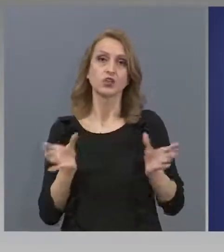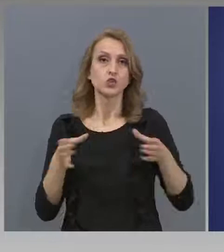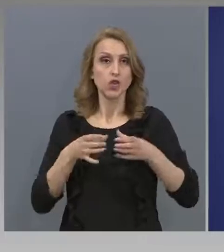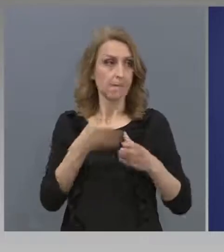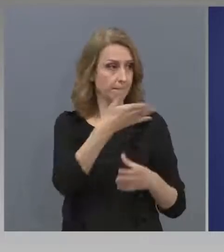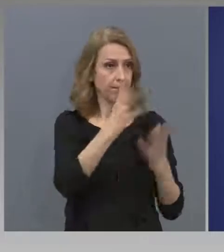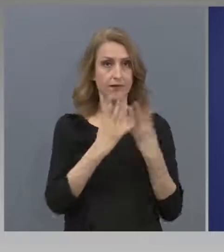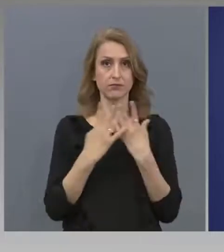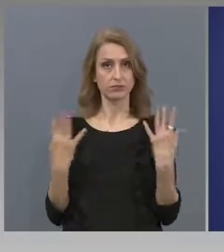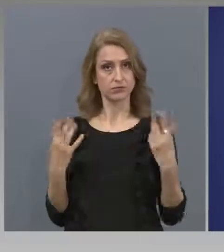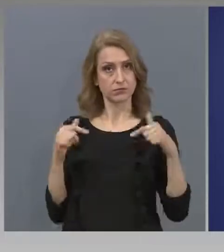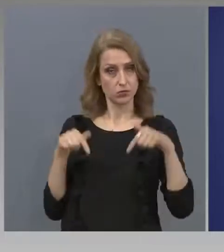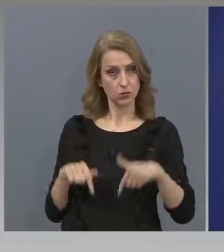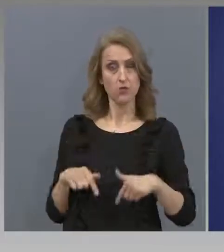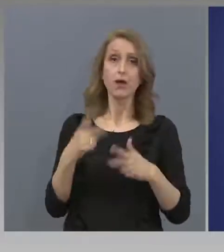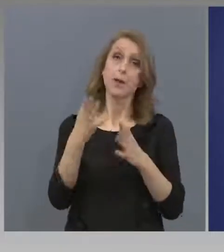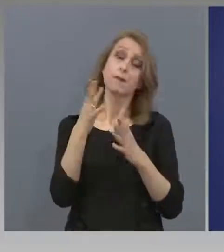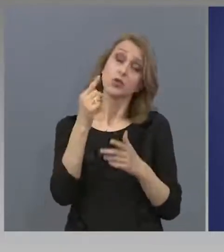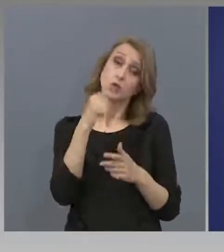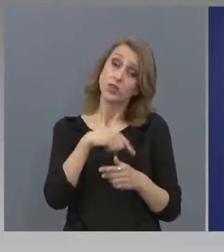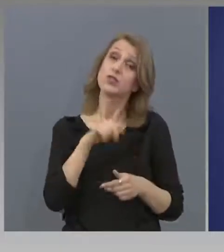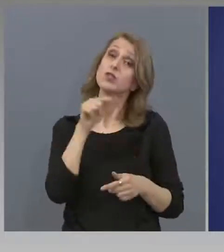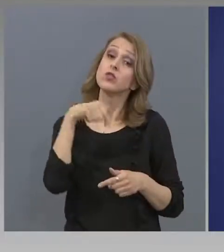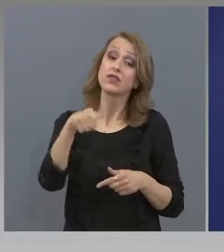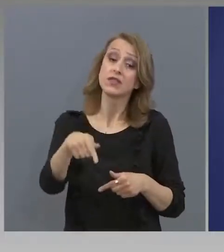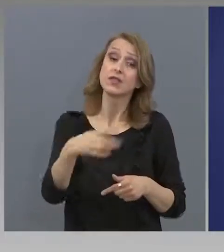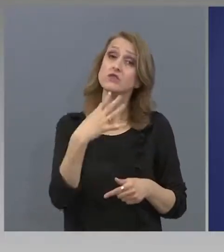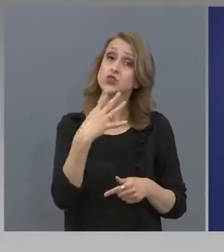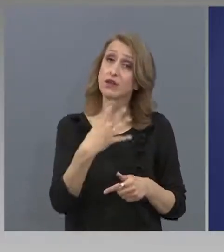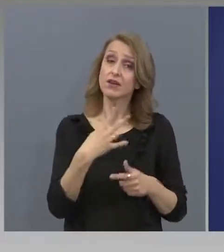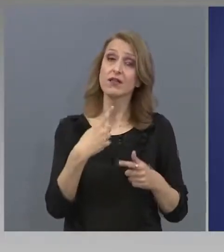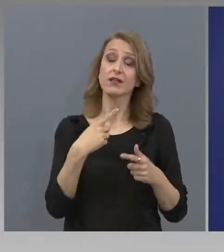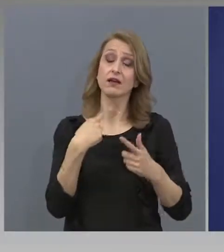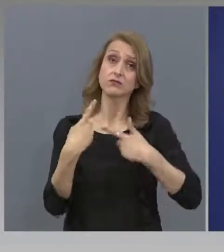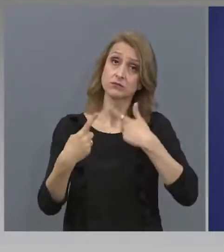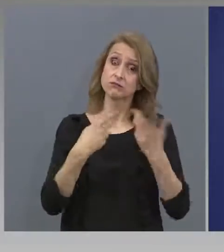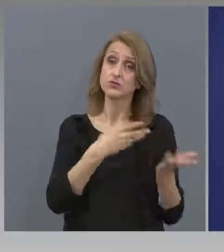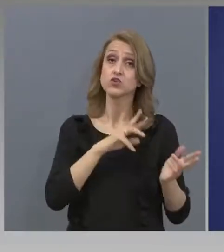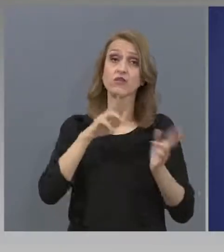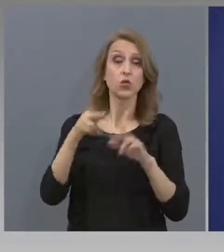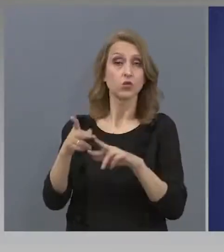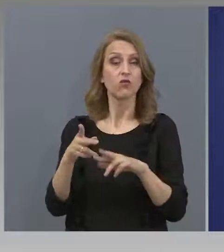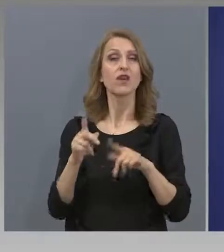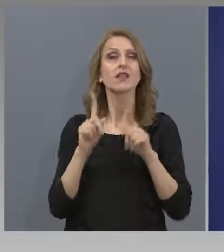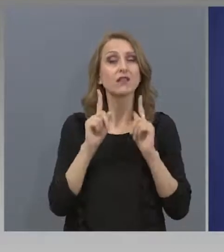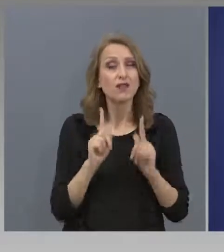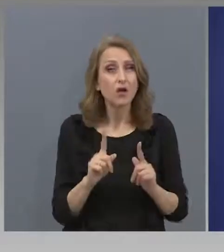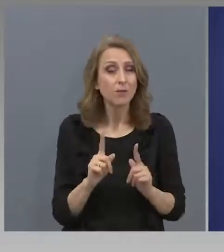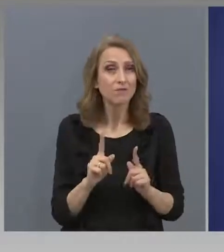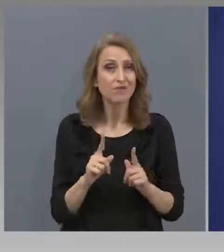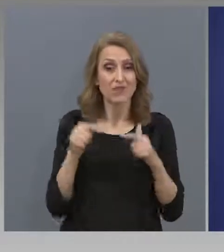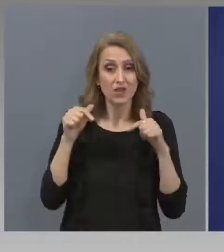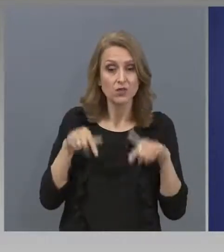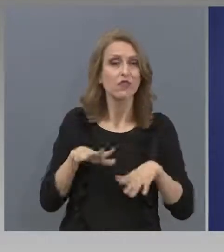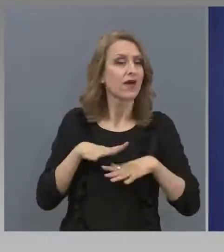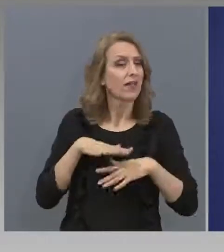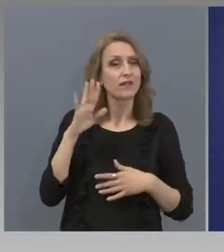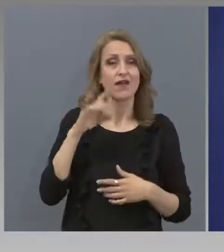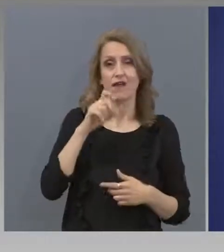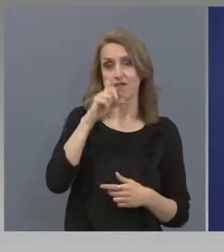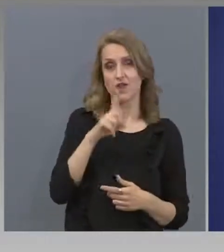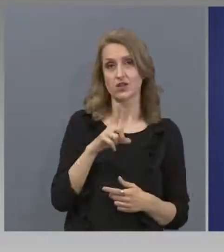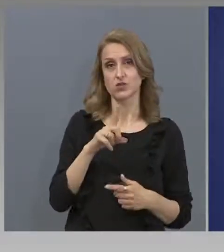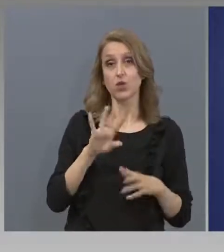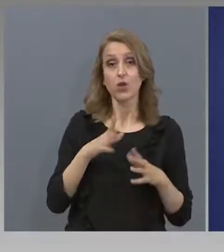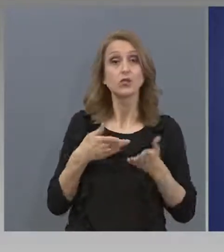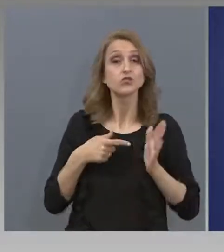има. В четвъртък ще бъде. Там да се направи анализ. Това всъщност е най-важното обстоятелство, което ще определи реализацията